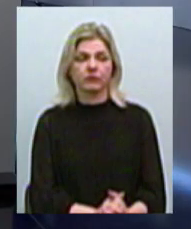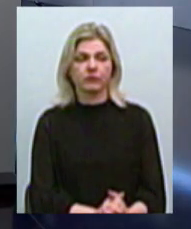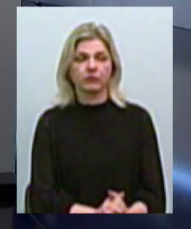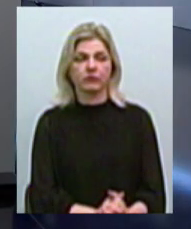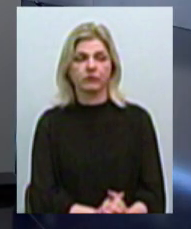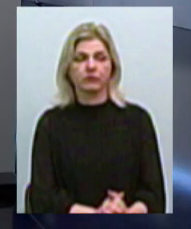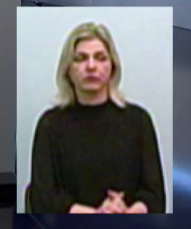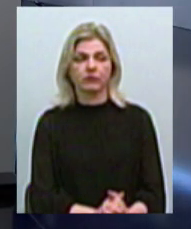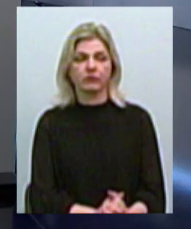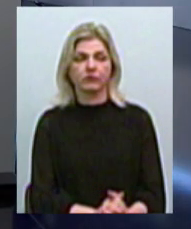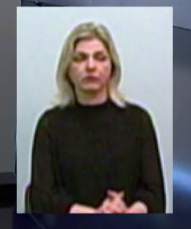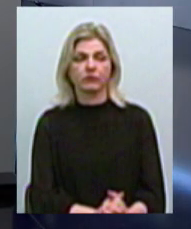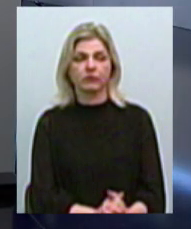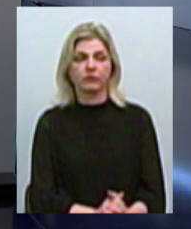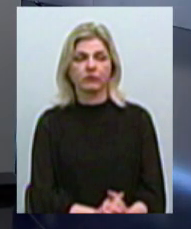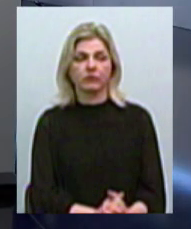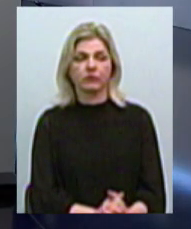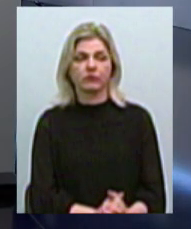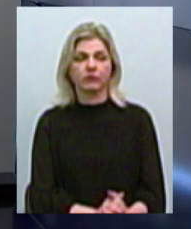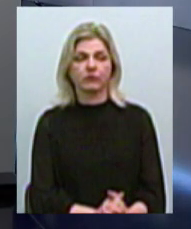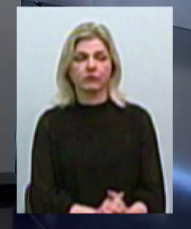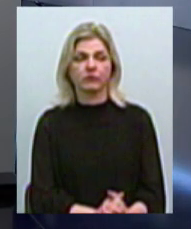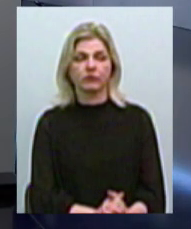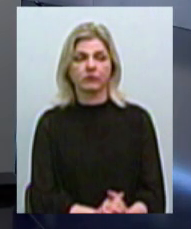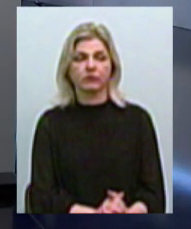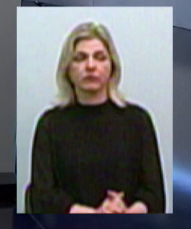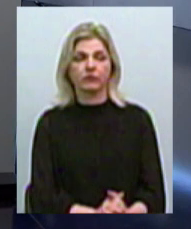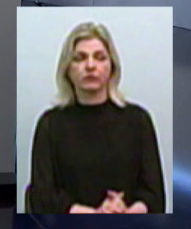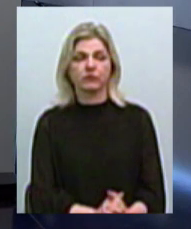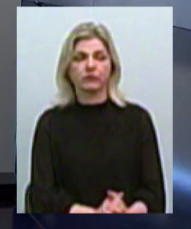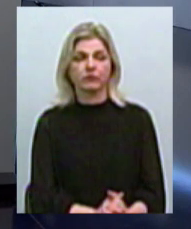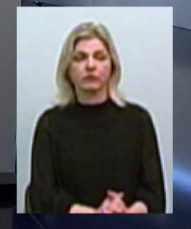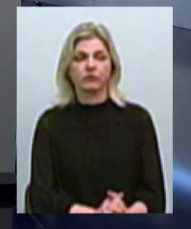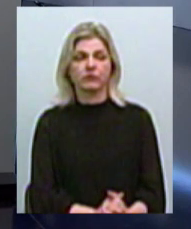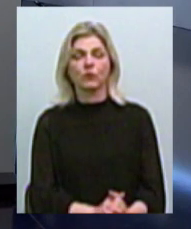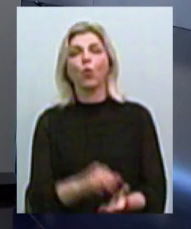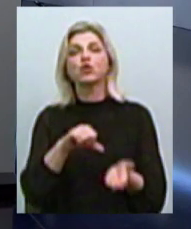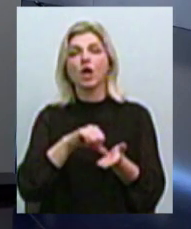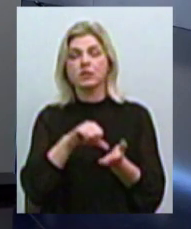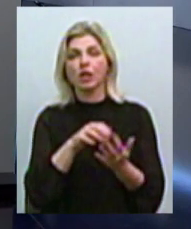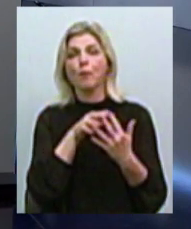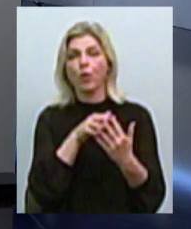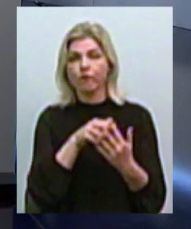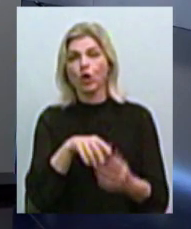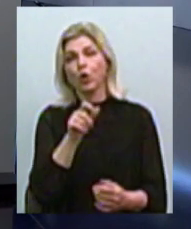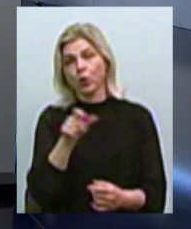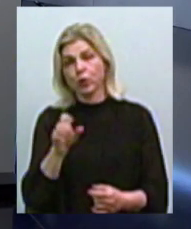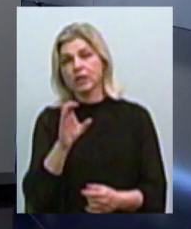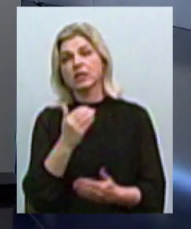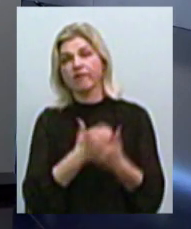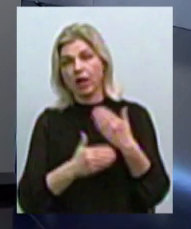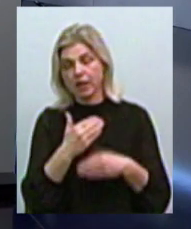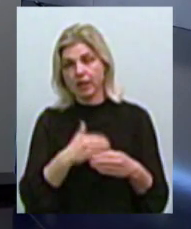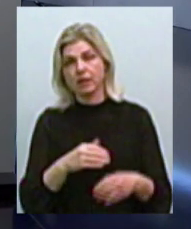которые могут стать и участники боевых действий, особенно с инвалидностью, дети